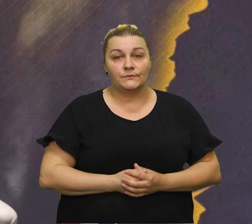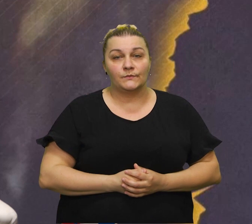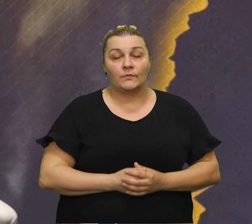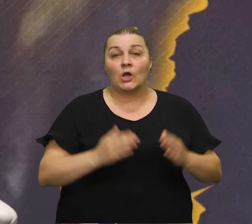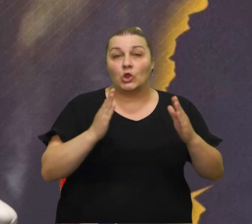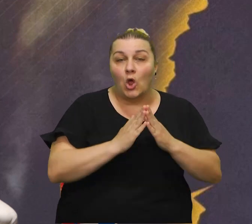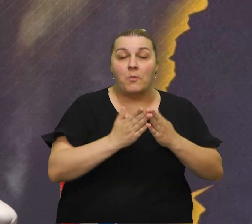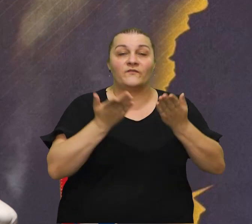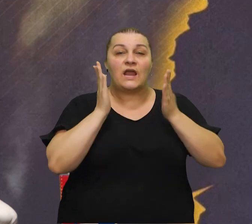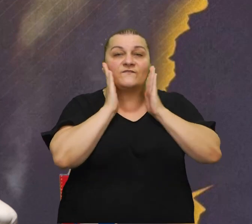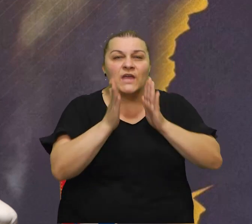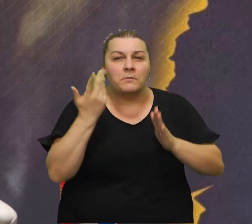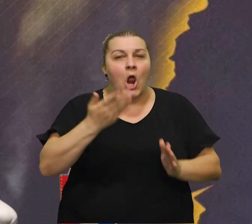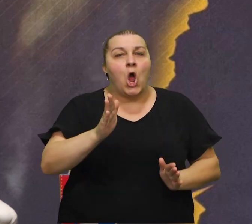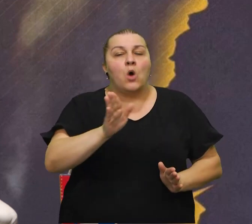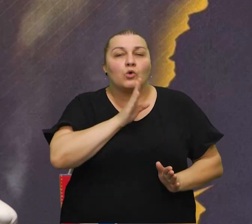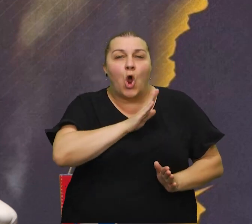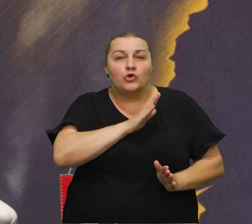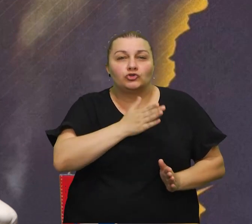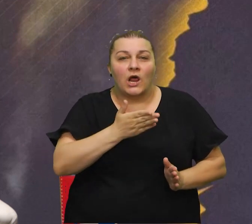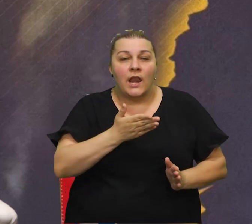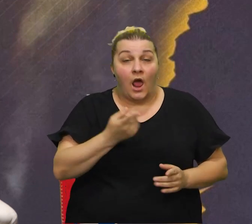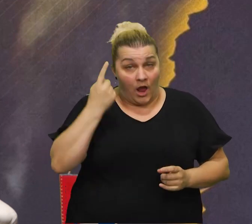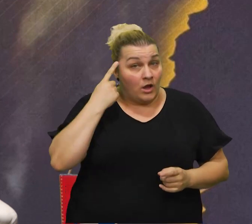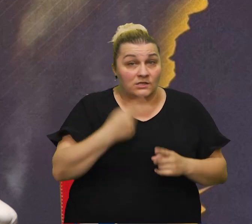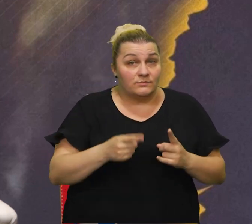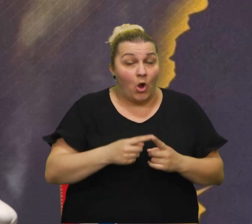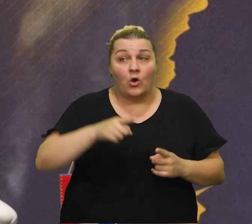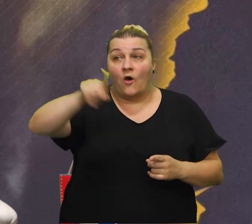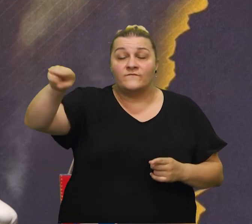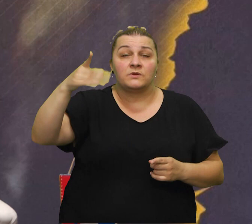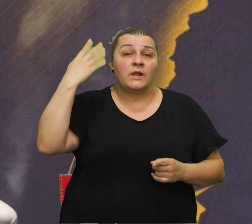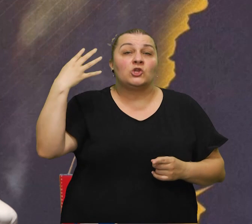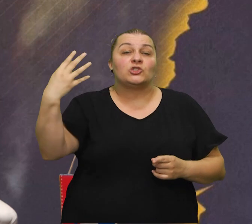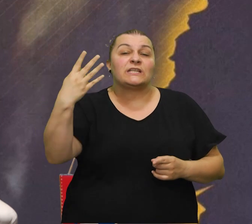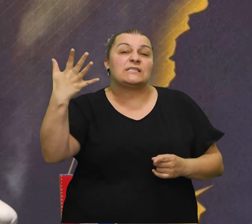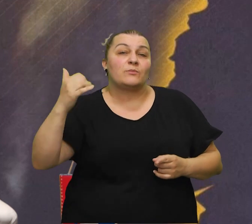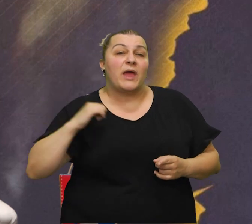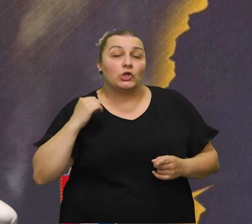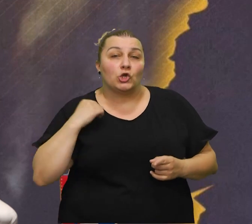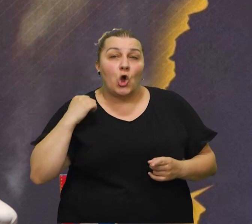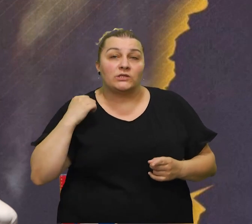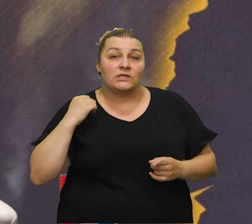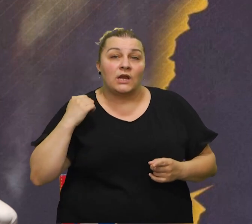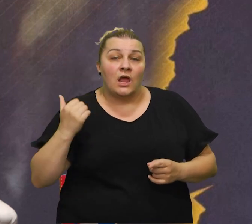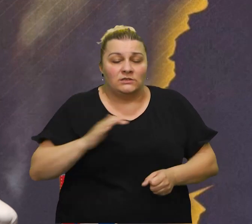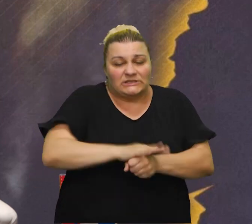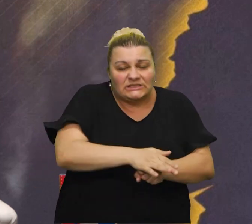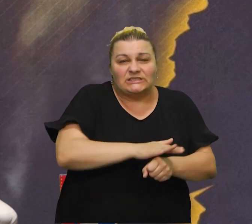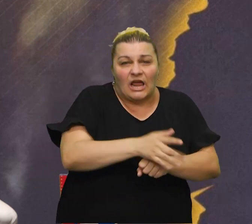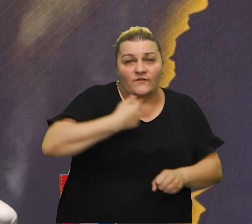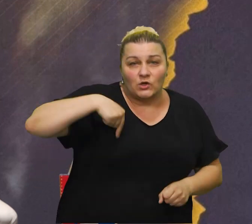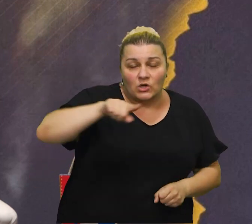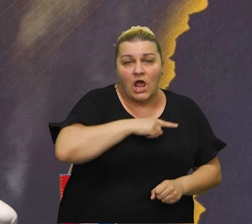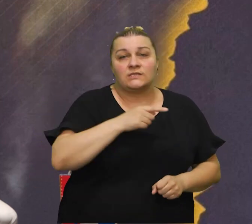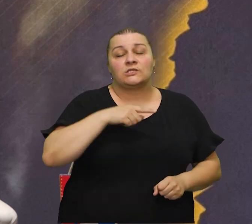obitelj domovina vjera me ogrožena a znate ko je ogrožena neko ko je ko je 45 godina bio na i tlačio